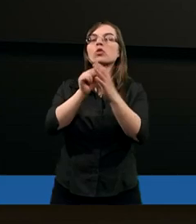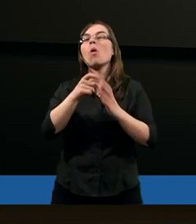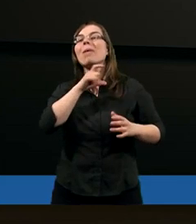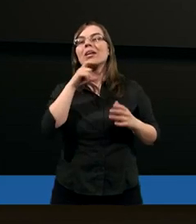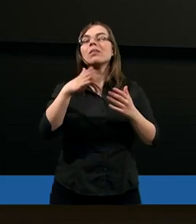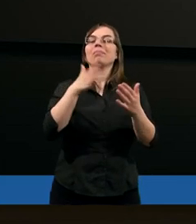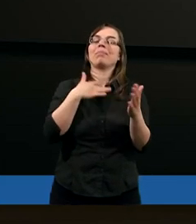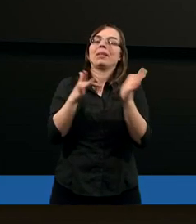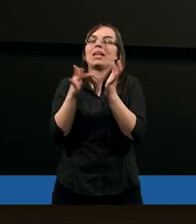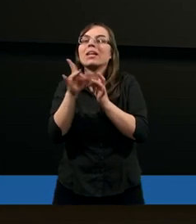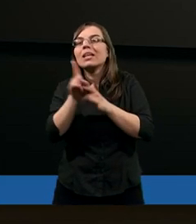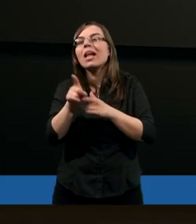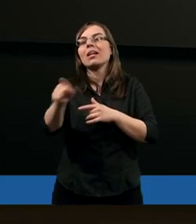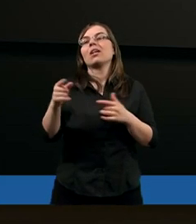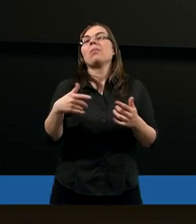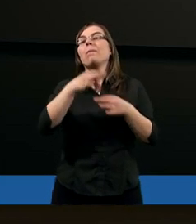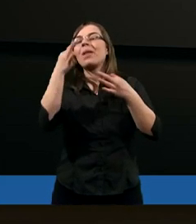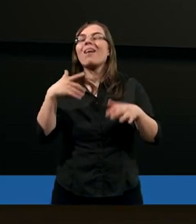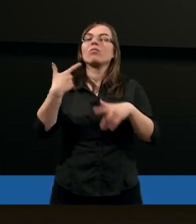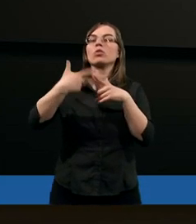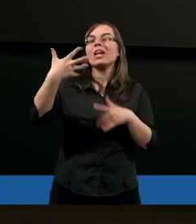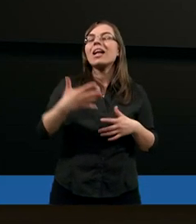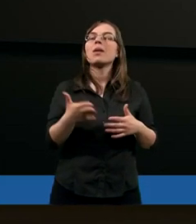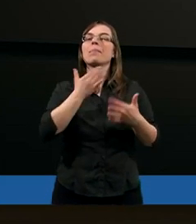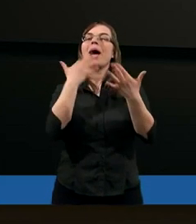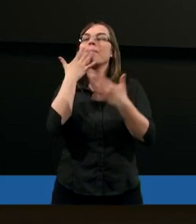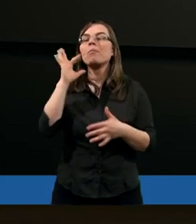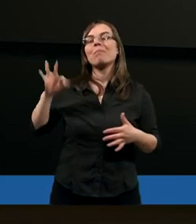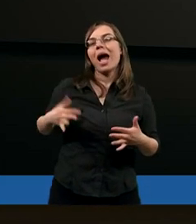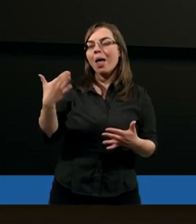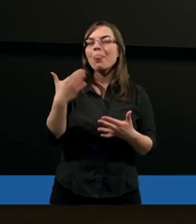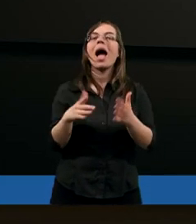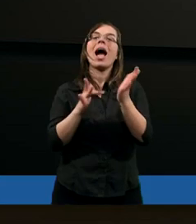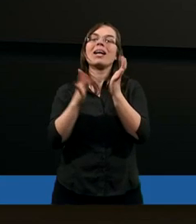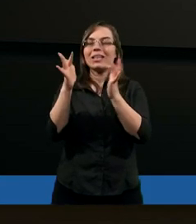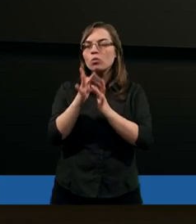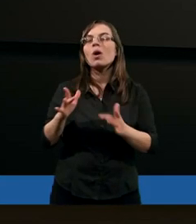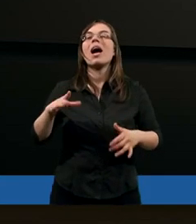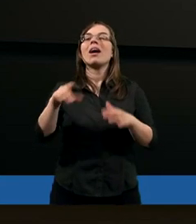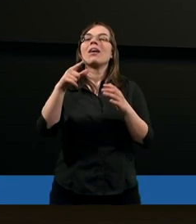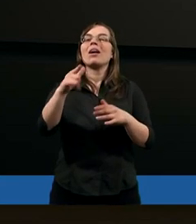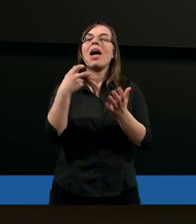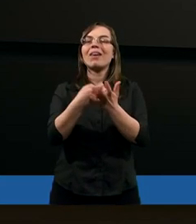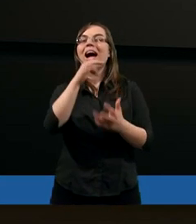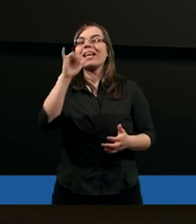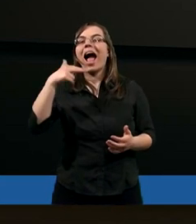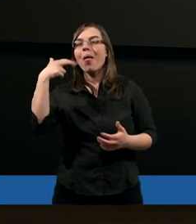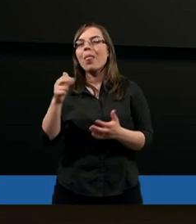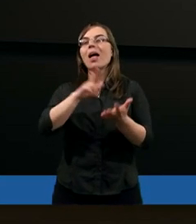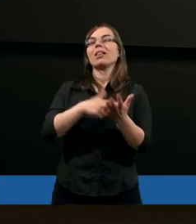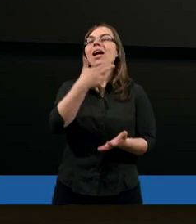Jezusa. Mamy słynny Psalm 23, mamy mowę Pana Jezusa w X rozdziale Ewangelii Jana na temat